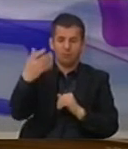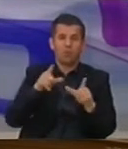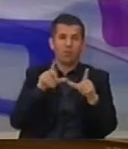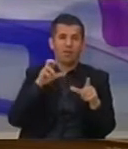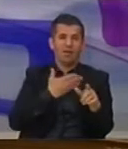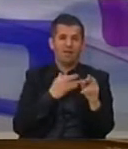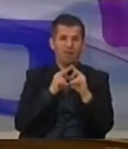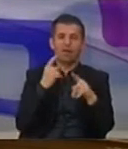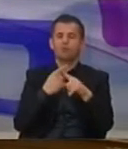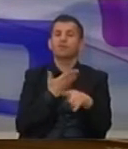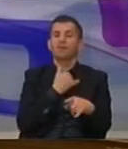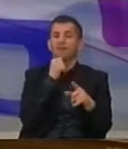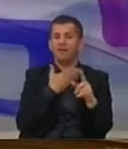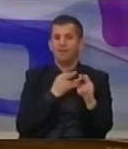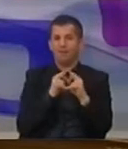dhe FIBA.